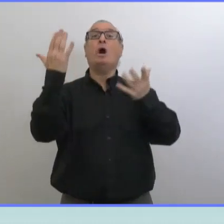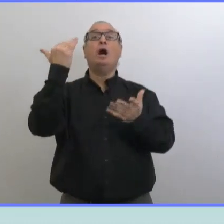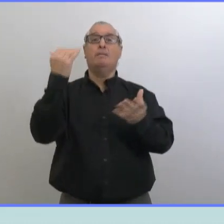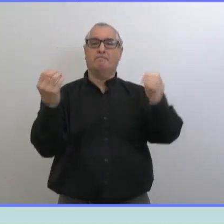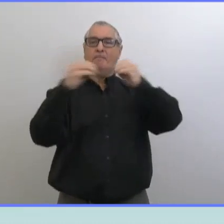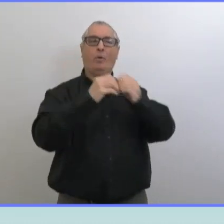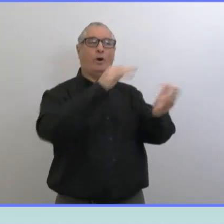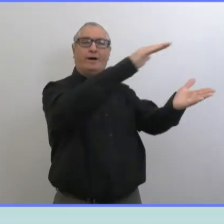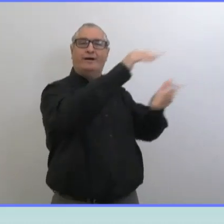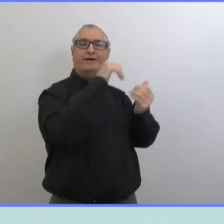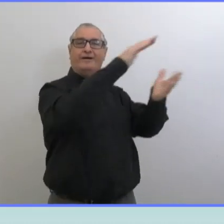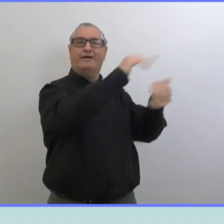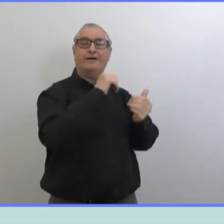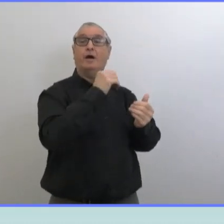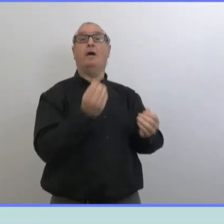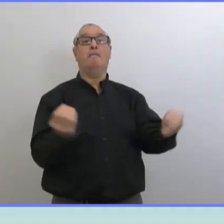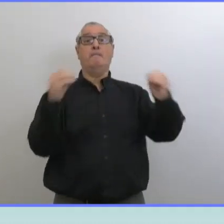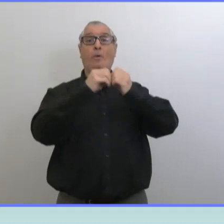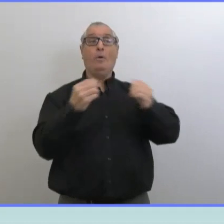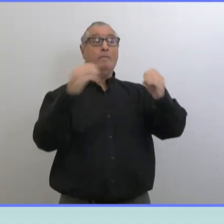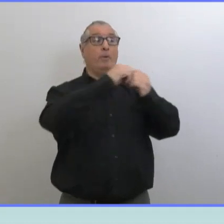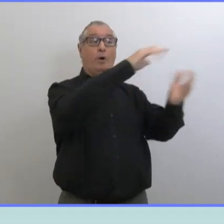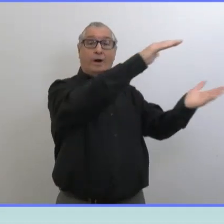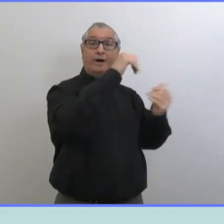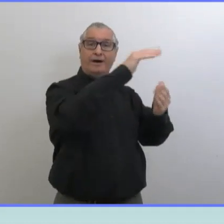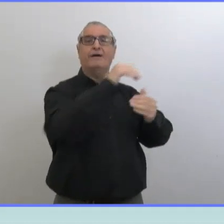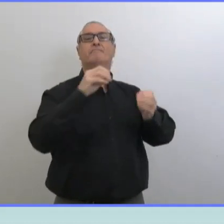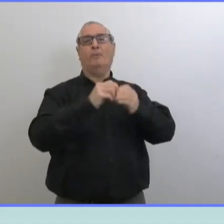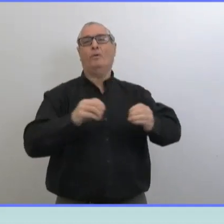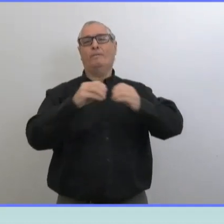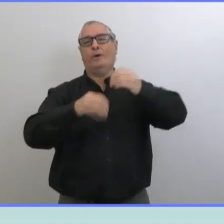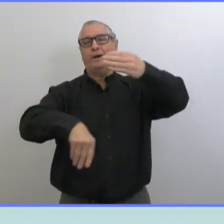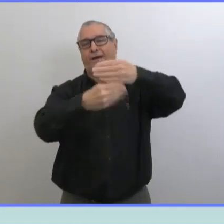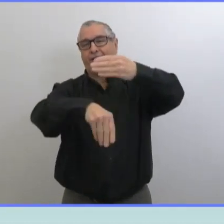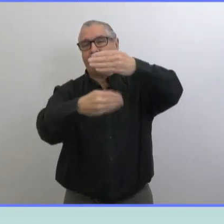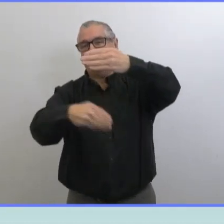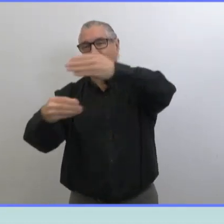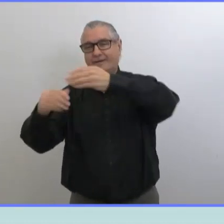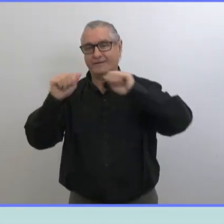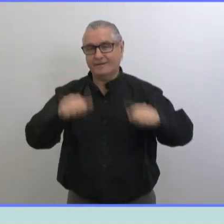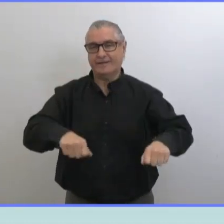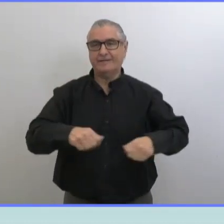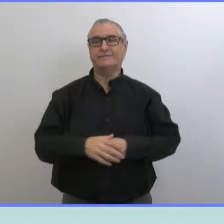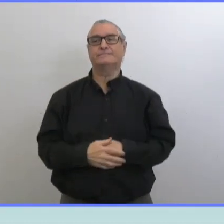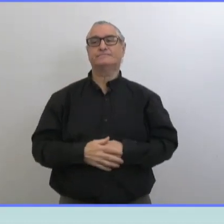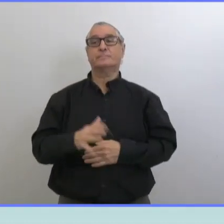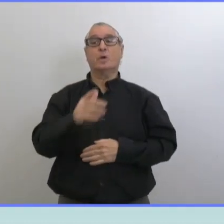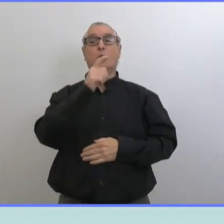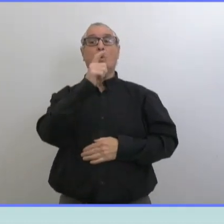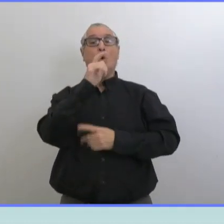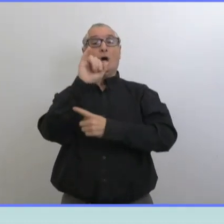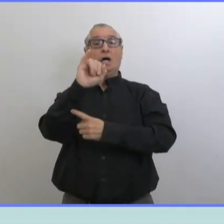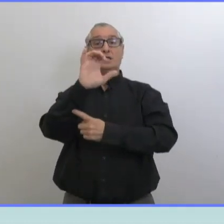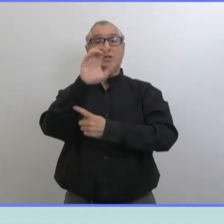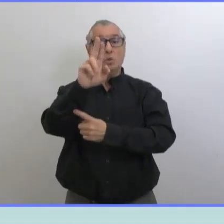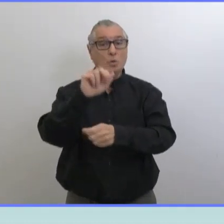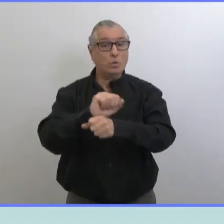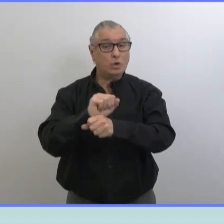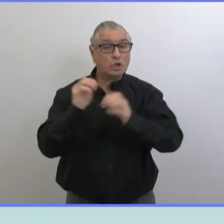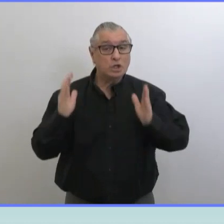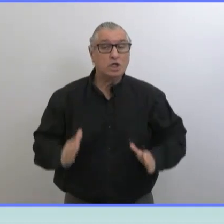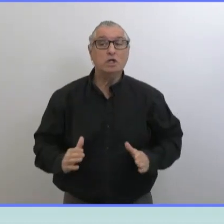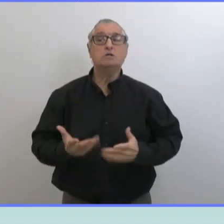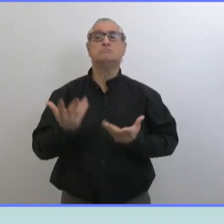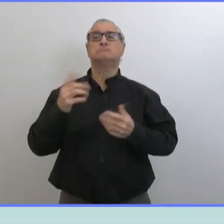des doses initiales à des partenaires des Premières Nations. On a commencé à immuniser les travailleurs de la